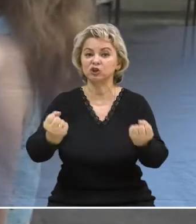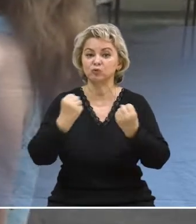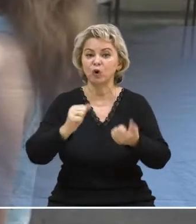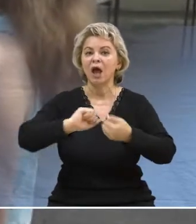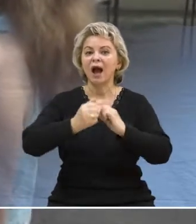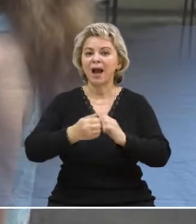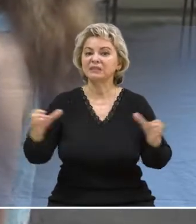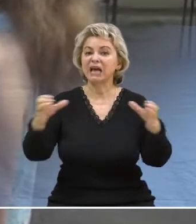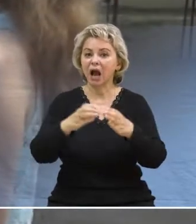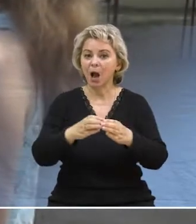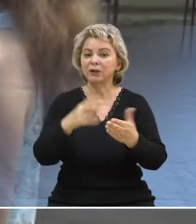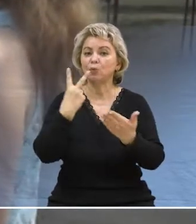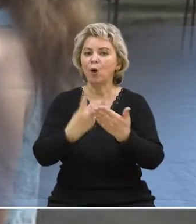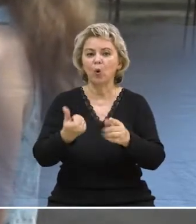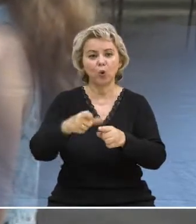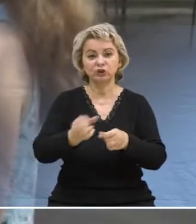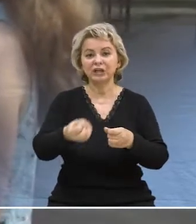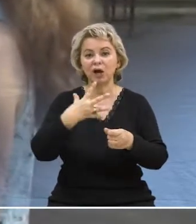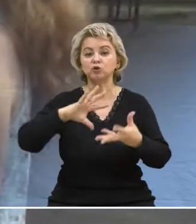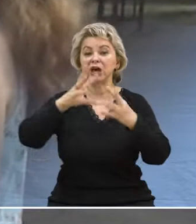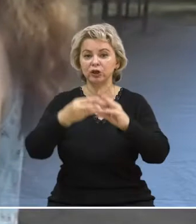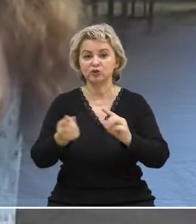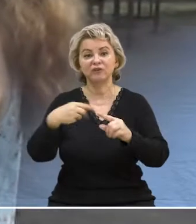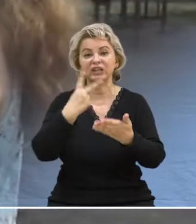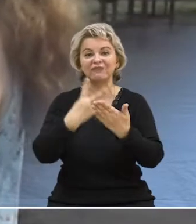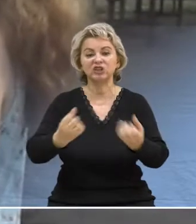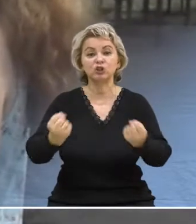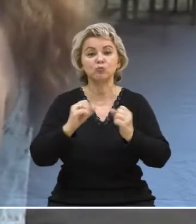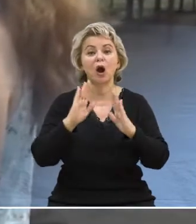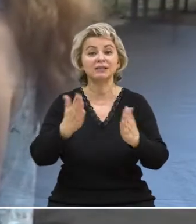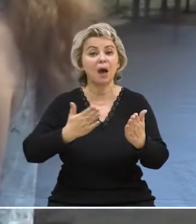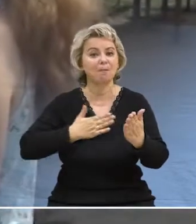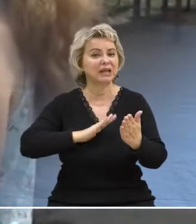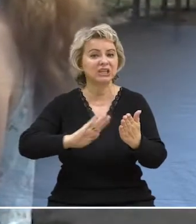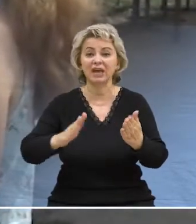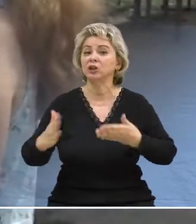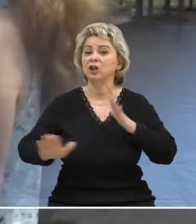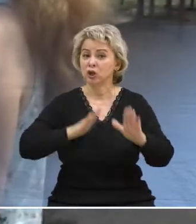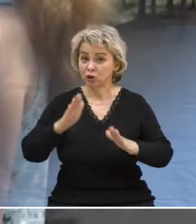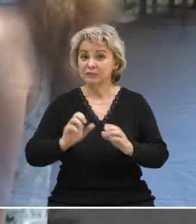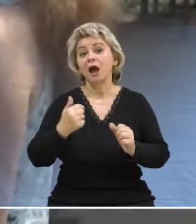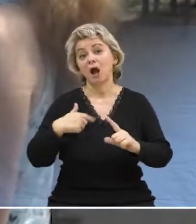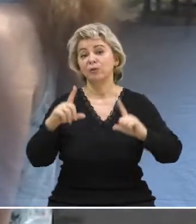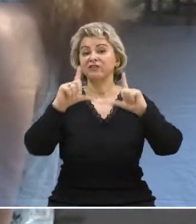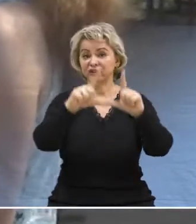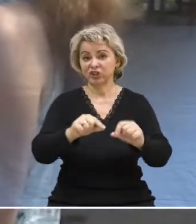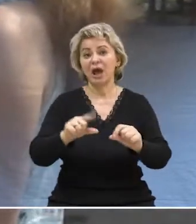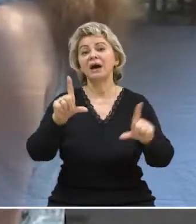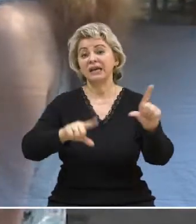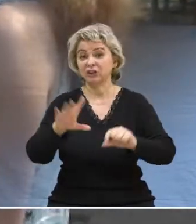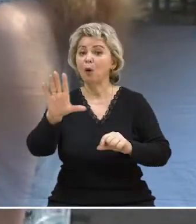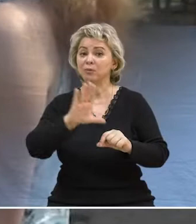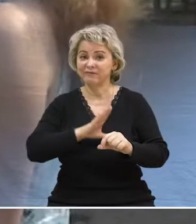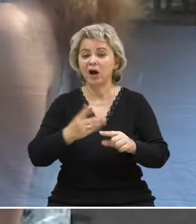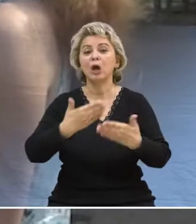спорта. Каменская команда показывает очень хорошие результаты в этом виде спорта, хотя мы даже на ней не тренируемся, но мы выезжаем